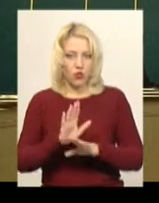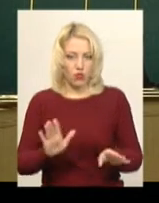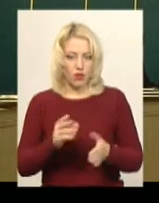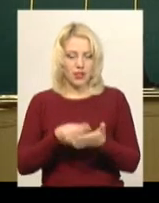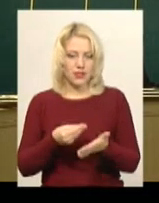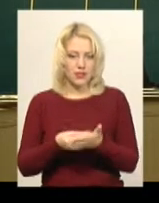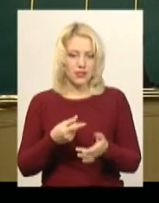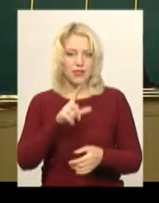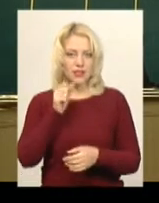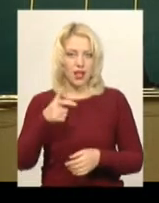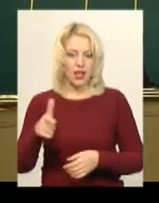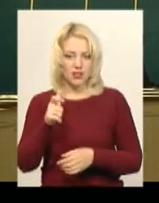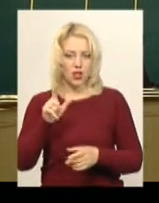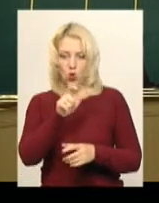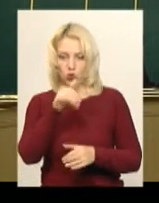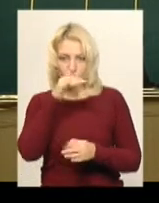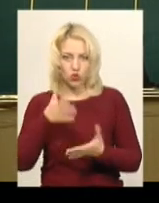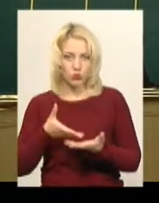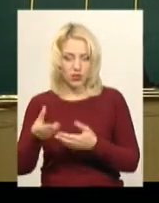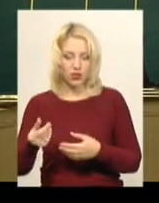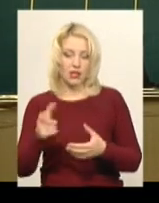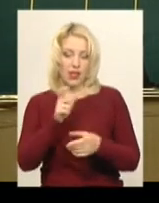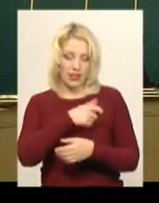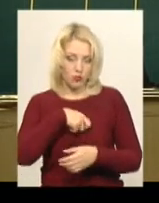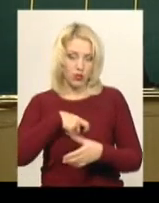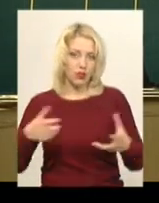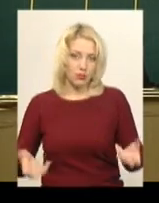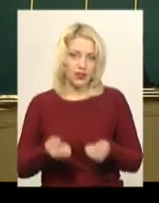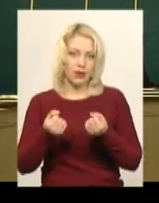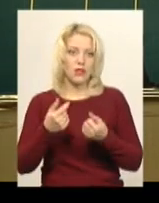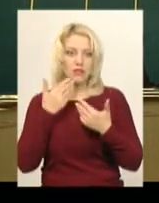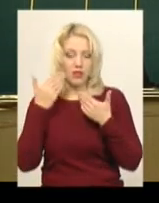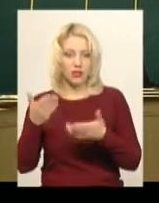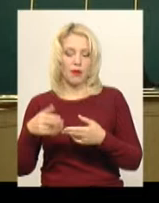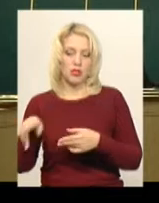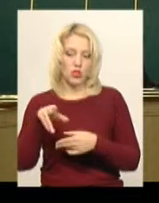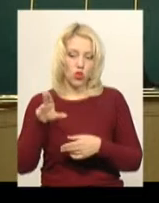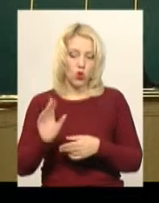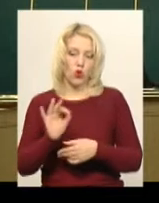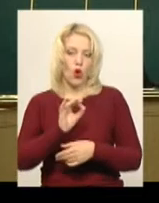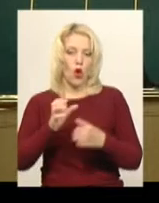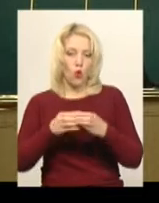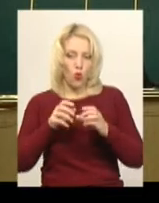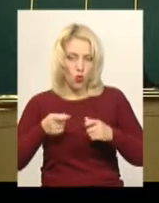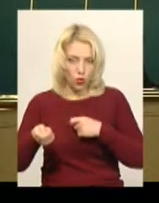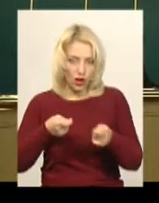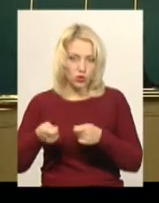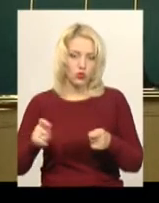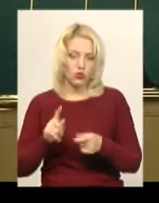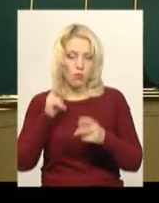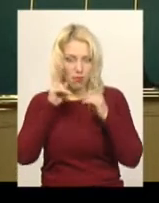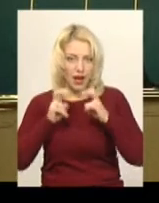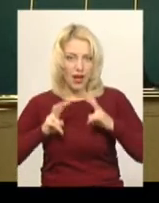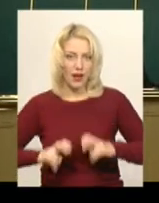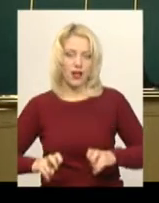важко дуже сплатити, депутати підтримали і звертаємось до уряду переглянути позицію формування ціни на газ. Тобто, якщо